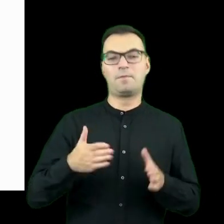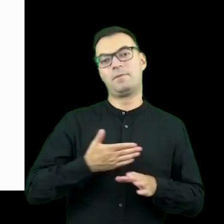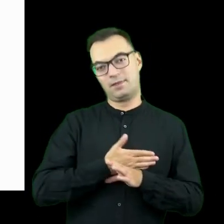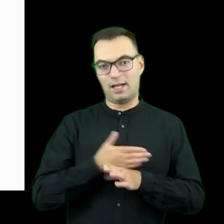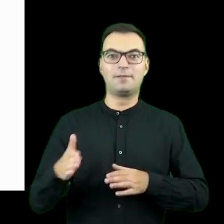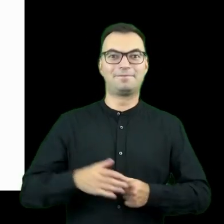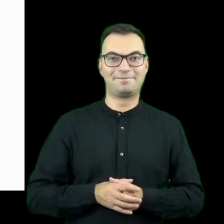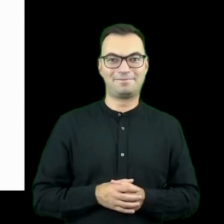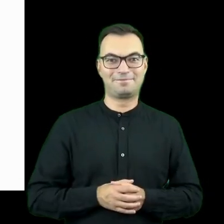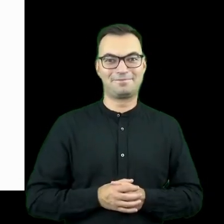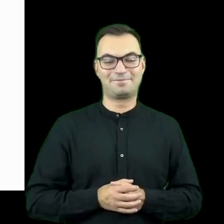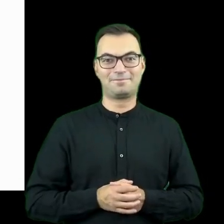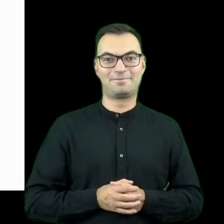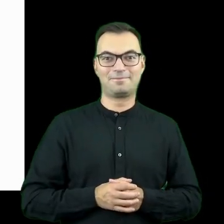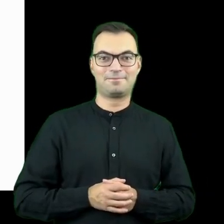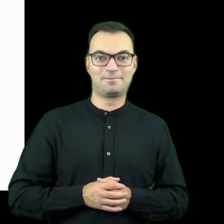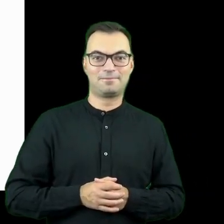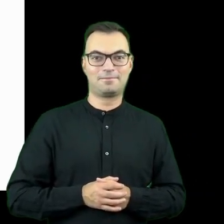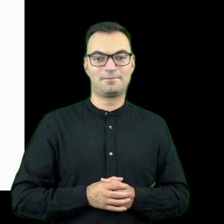kontynuuję